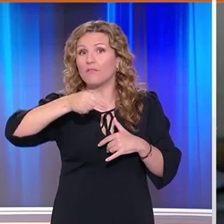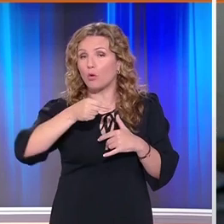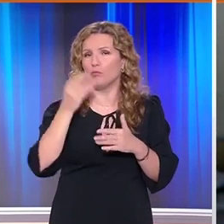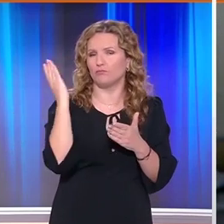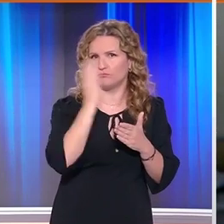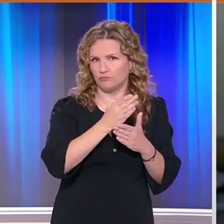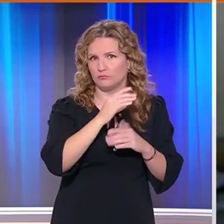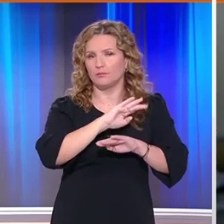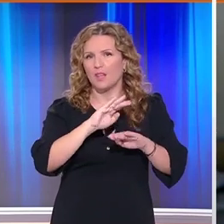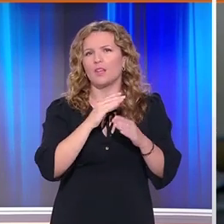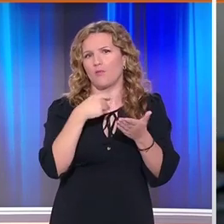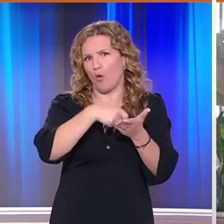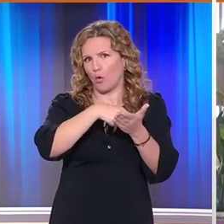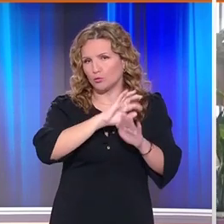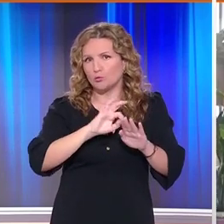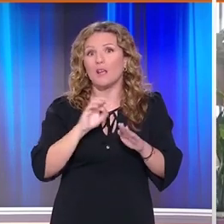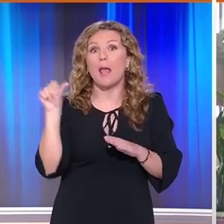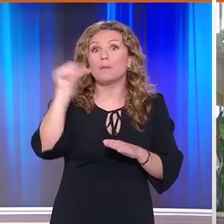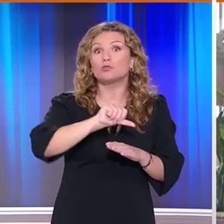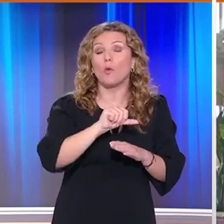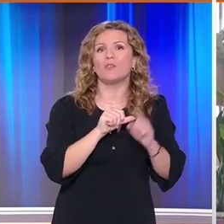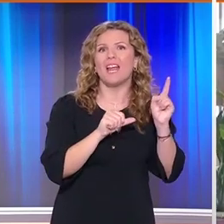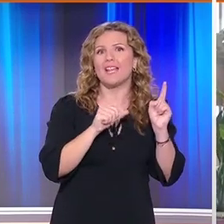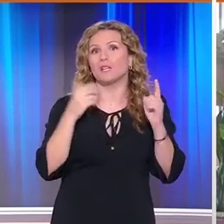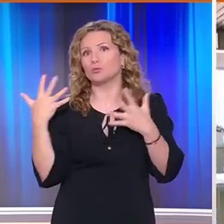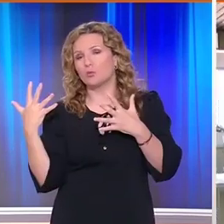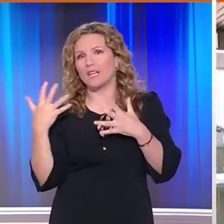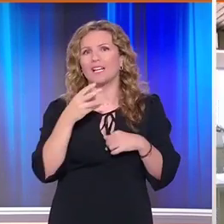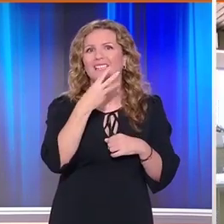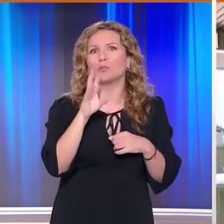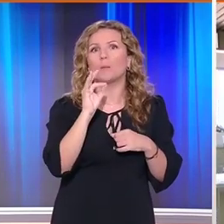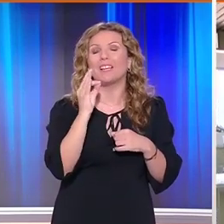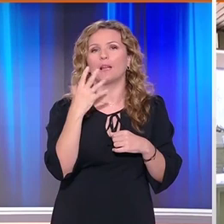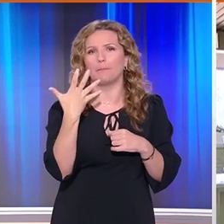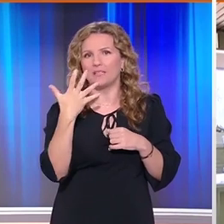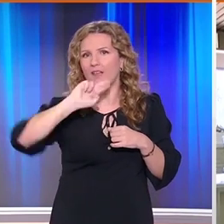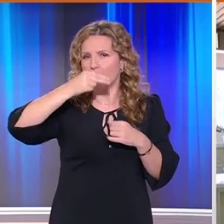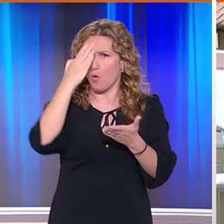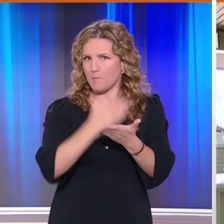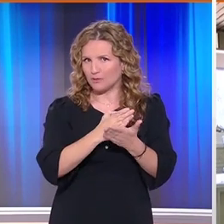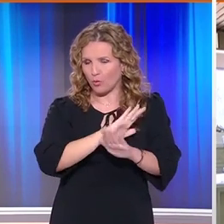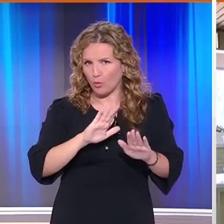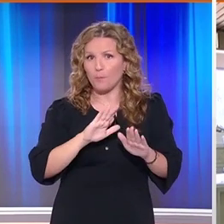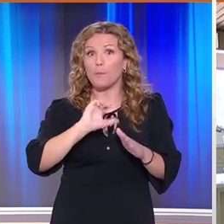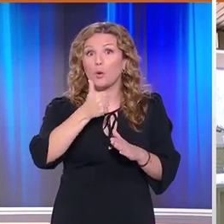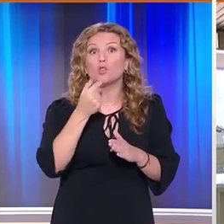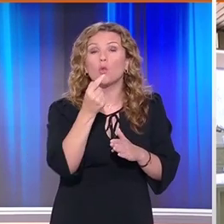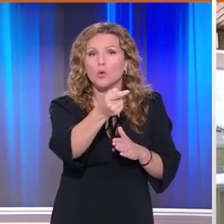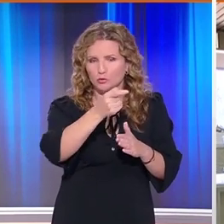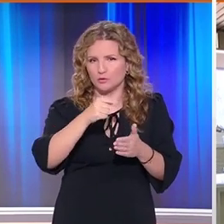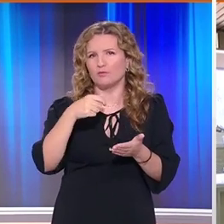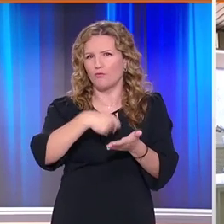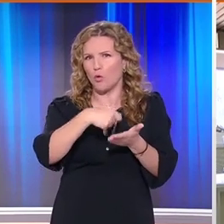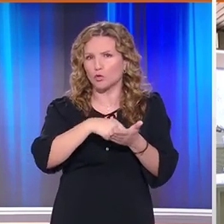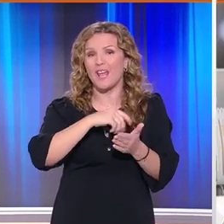ενώ ένας στους 10 θα έχει επιστροφή φόρου κατά μέσο όρο 355 ευρώ η πρώτη δόση θα πρέπει να πληρωθεί μέχρι